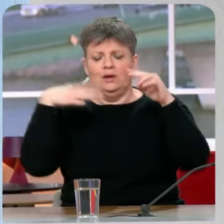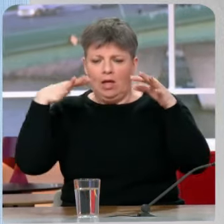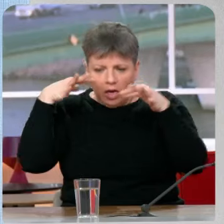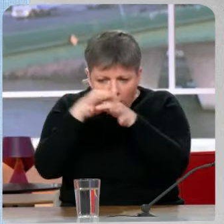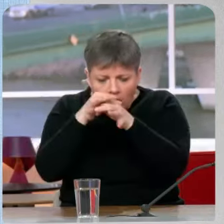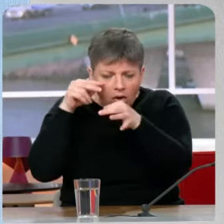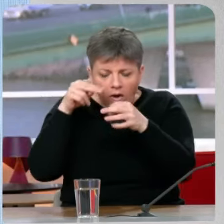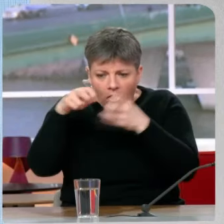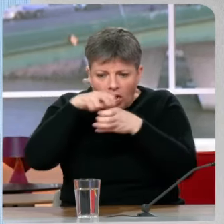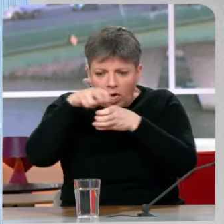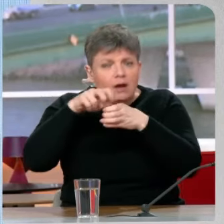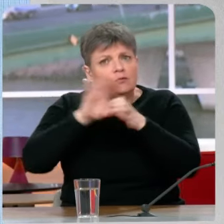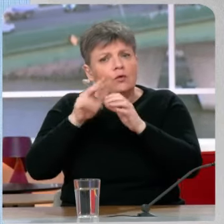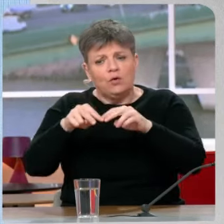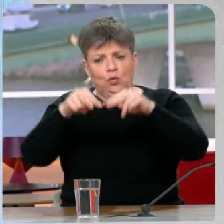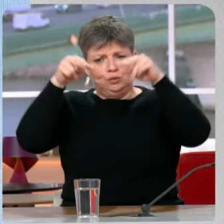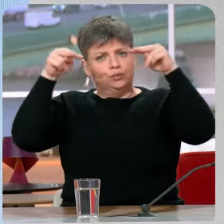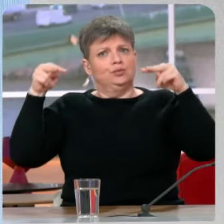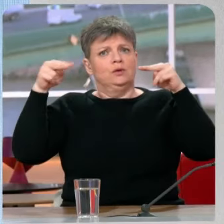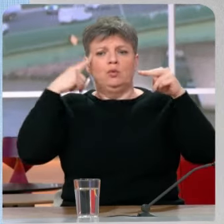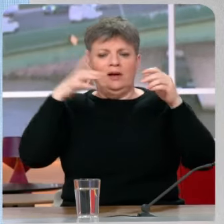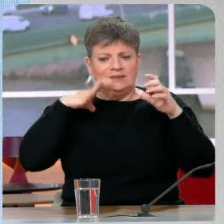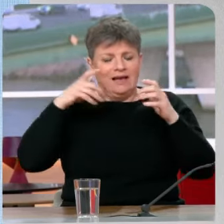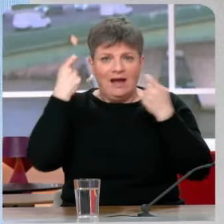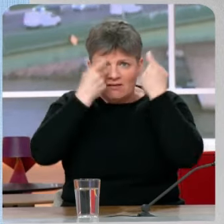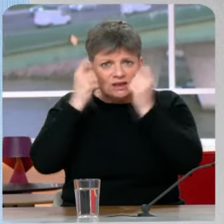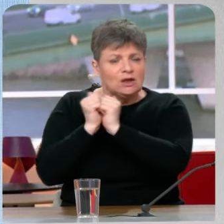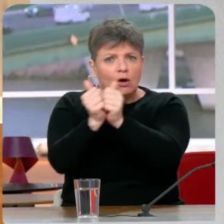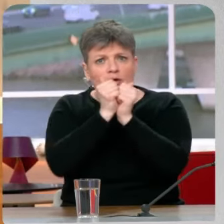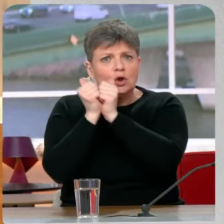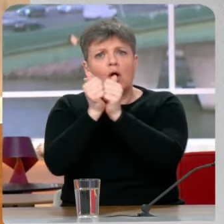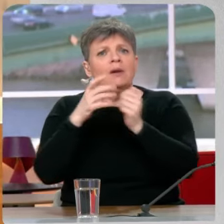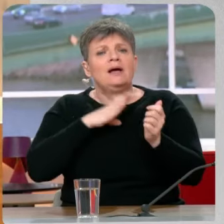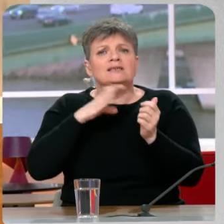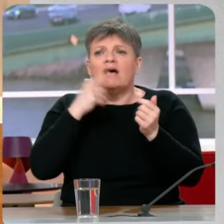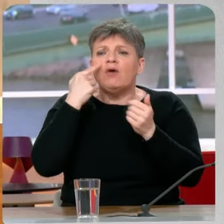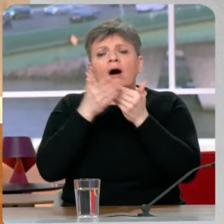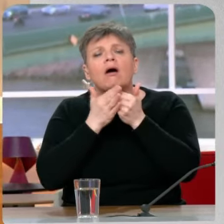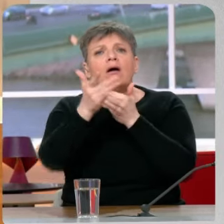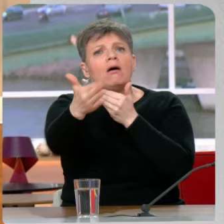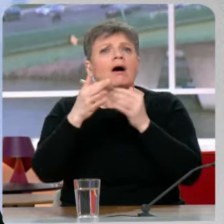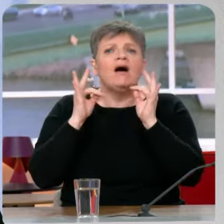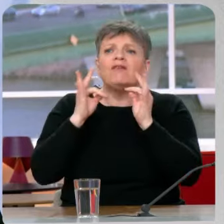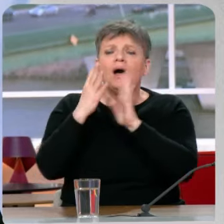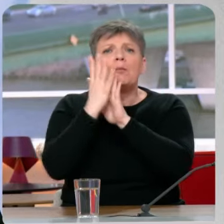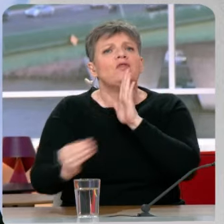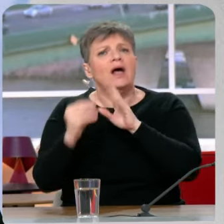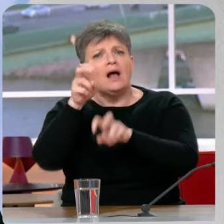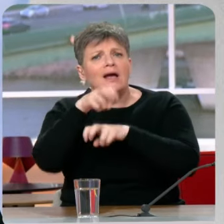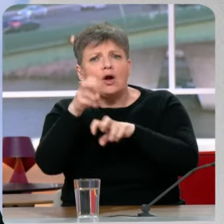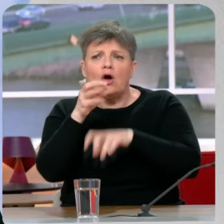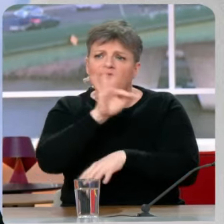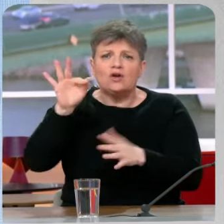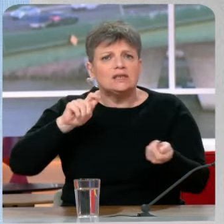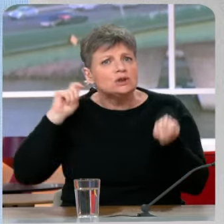ensemble le modèle, réinventer ensemble le modèle agricole français qui permet plus de revenus pour les agriculteurs,